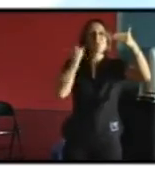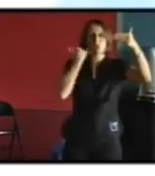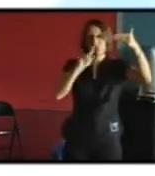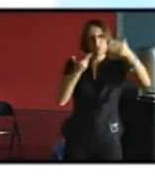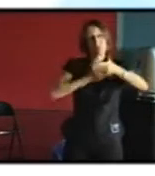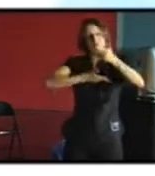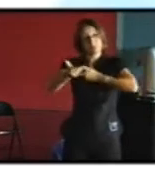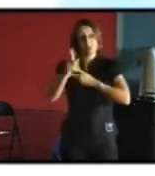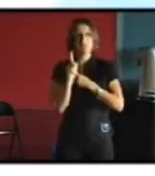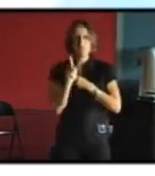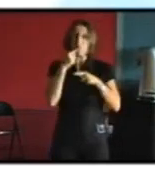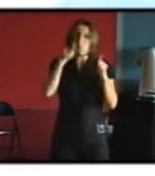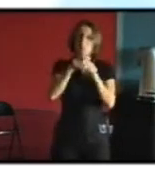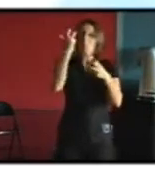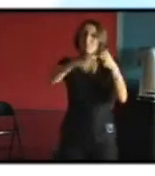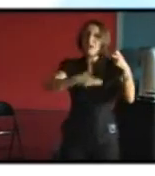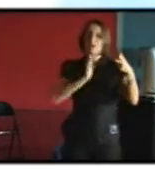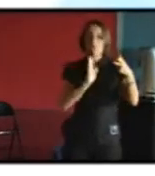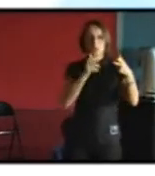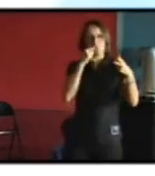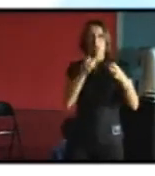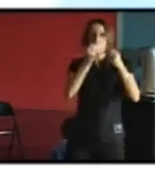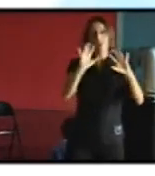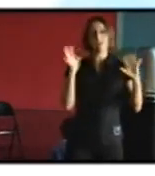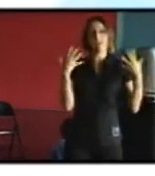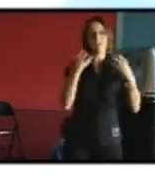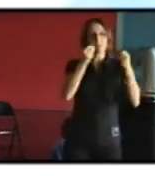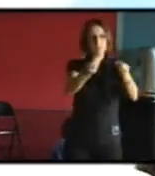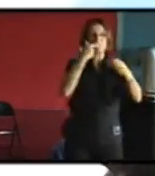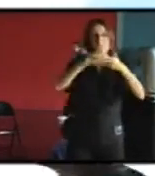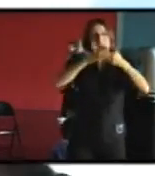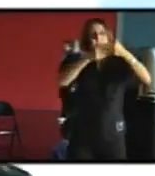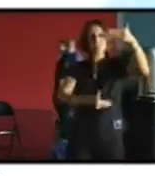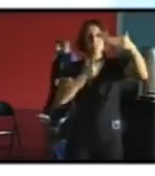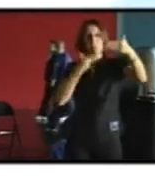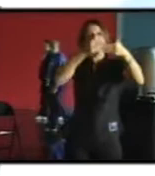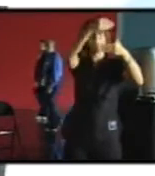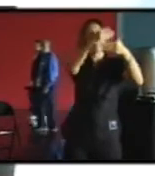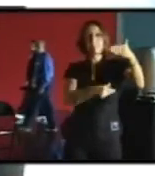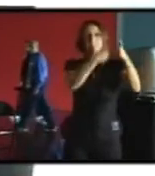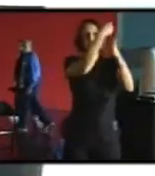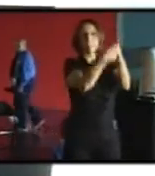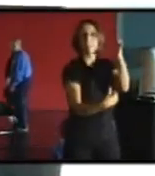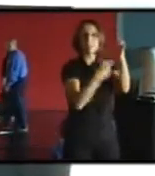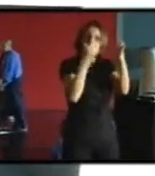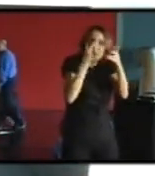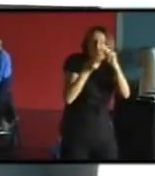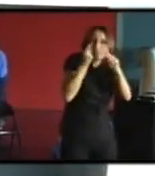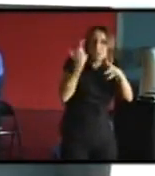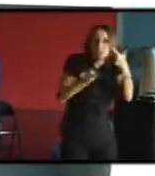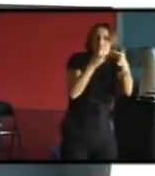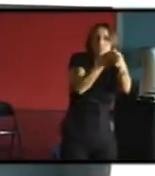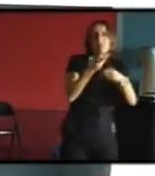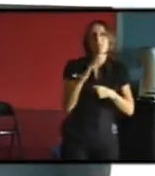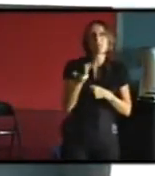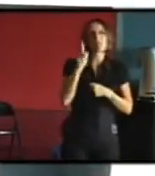à la pierre de Bordeaux de vivre alors là c'est une chose que je voudrais développer avec vous c'est qu'aujourd'hui il y a des rénovations des isolations qui